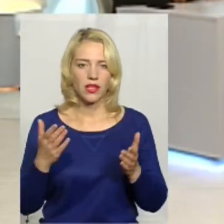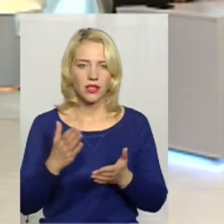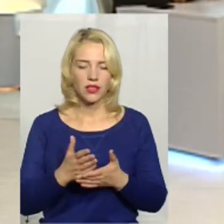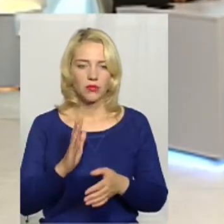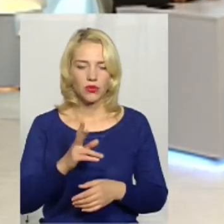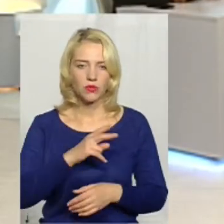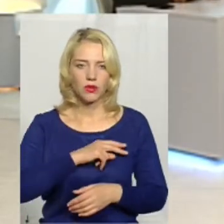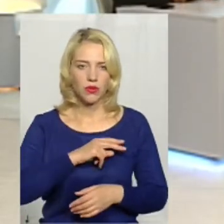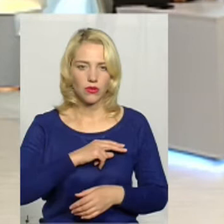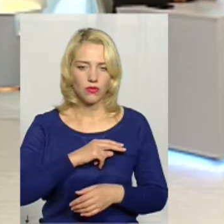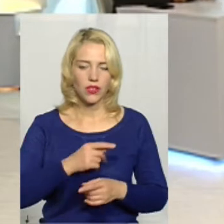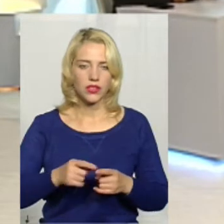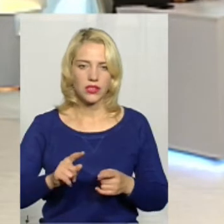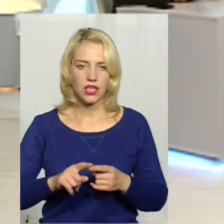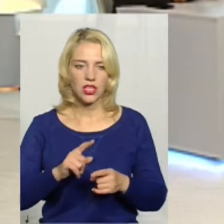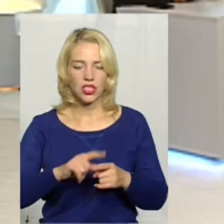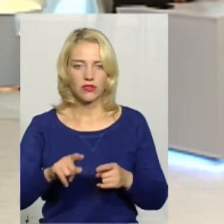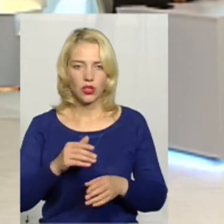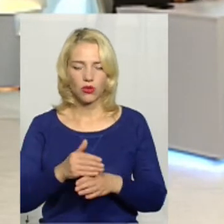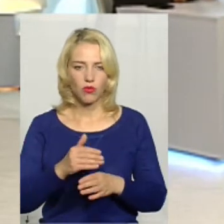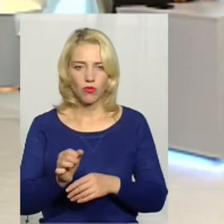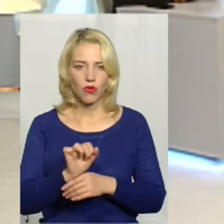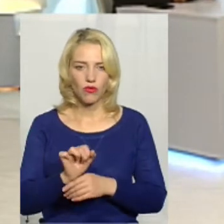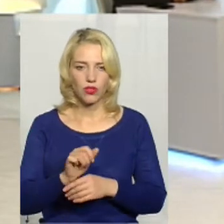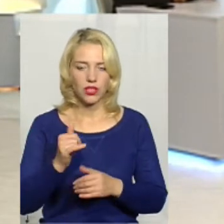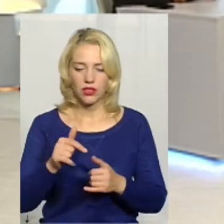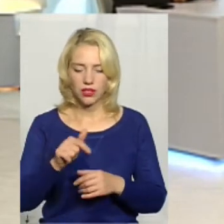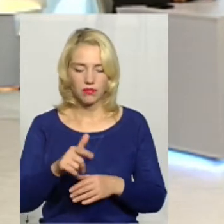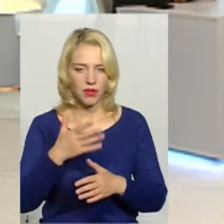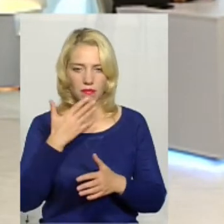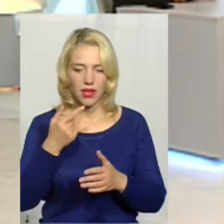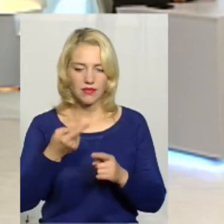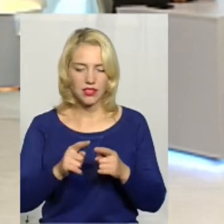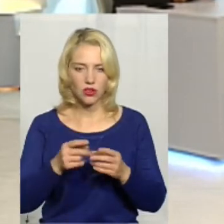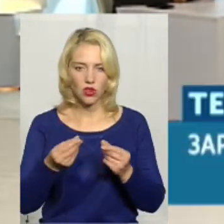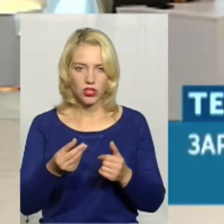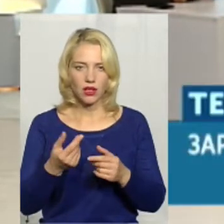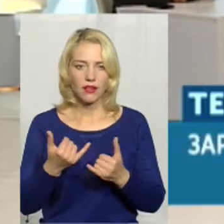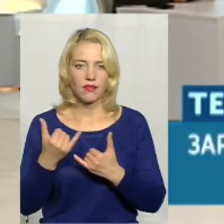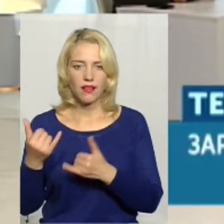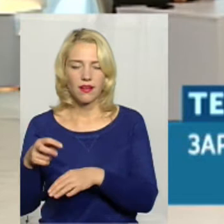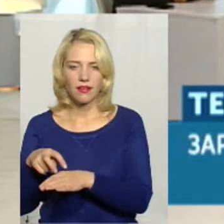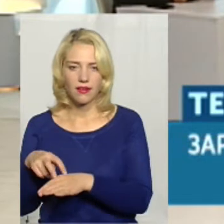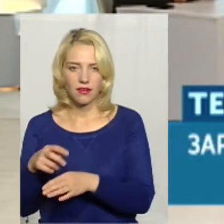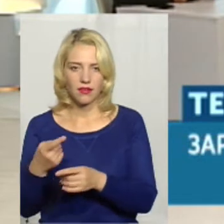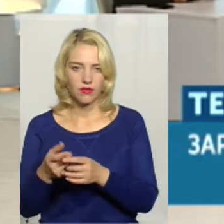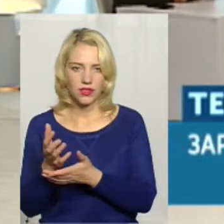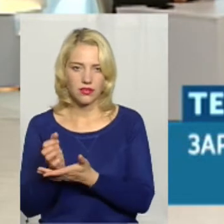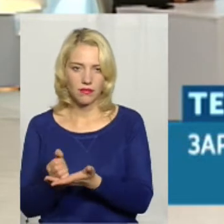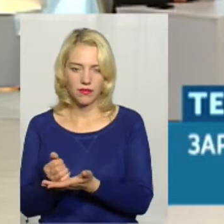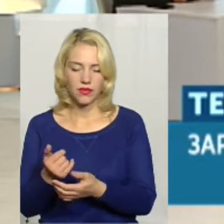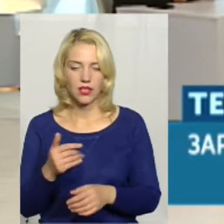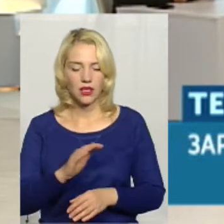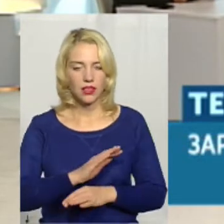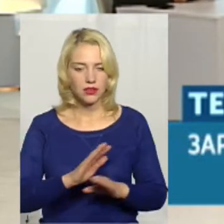преміюватися водії швидких, через цих грошей немає премій для лікарів? Ні. Немає премій для лікарів? Ні. Лікарів, в лікарах